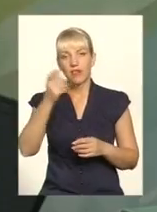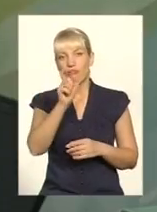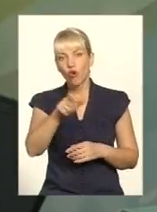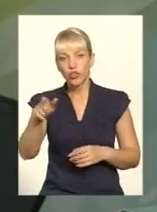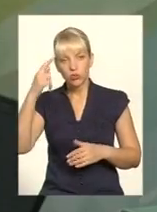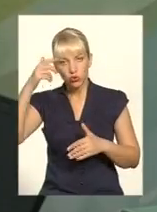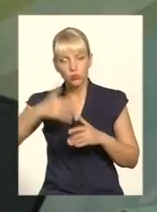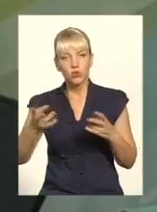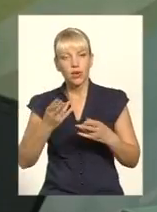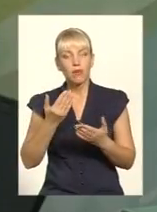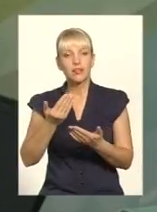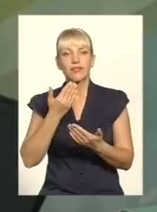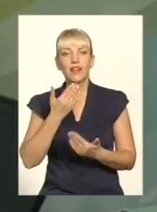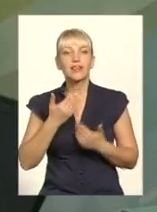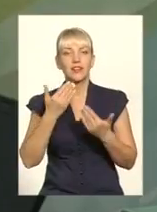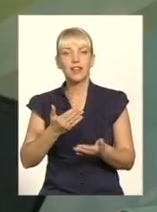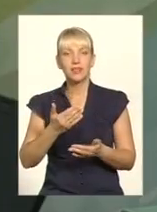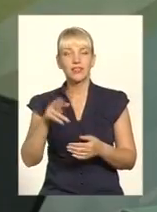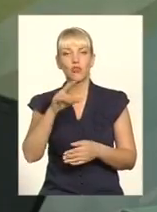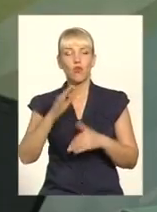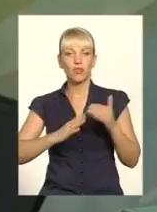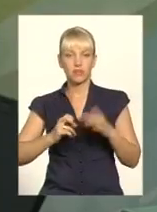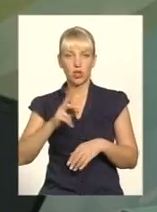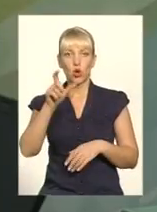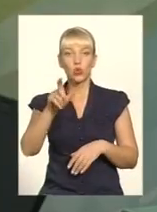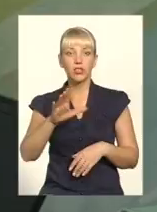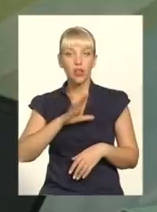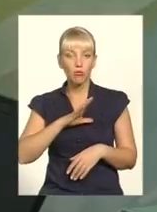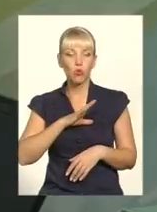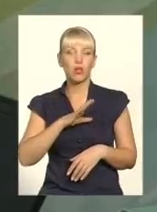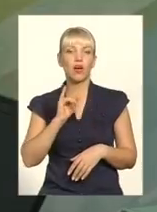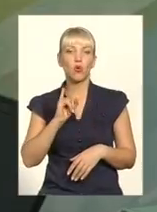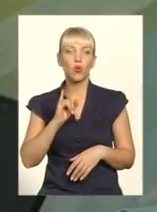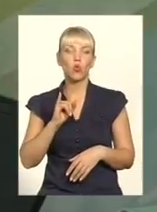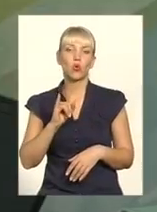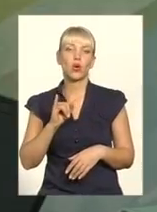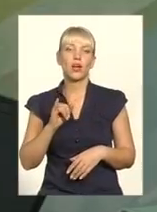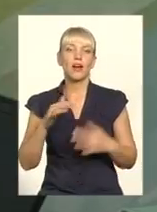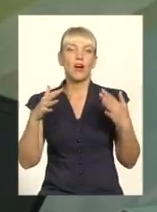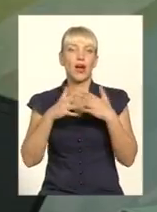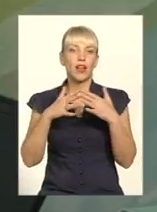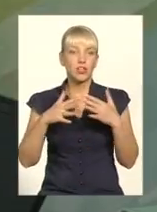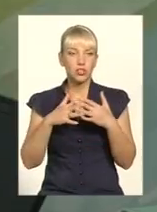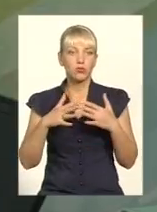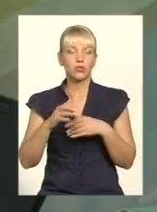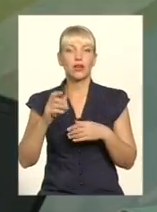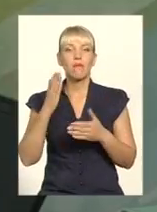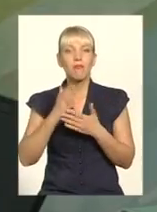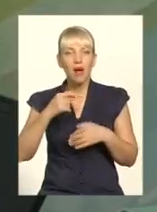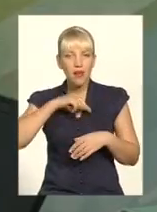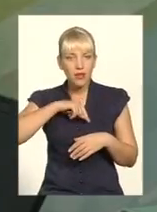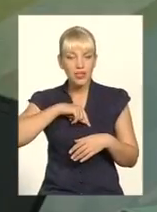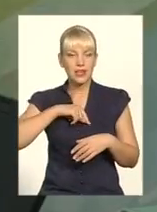Людина була в гарячих точках. Певний мала сильний психологічний пресинг. Як